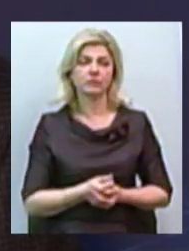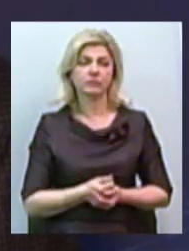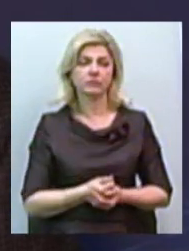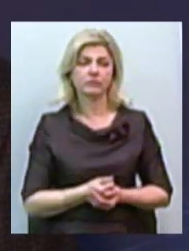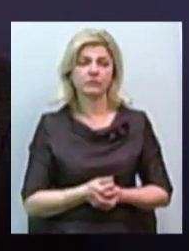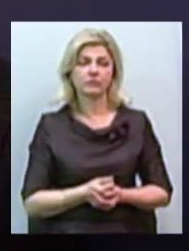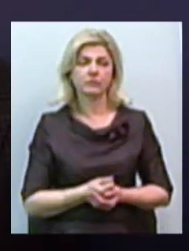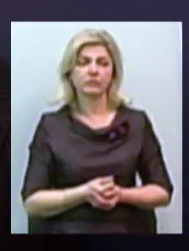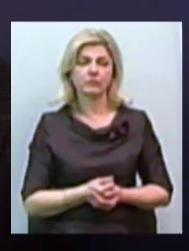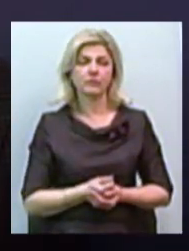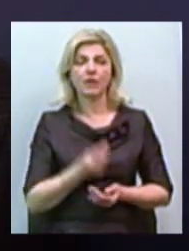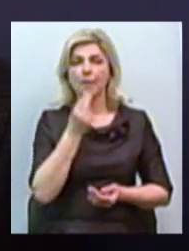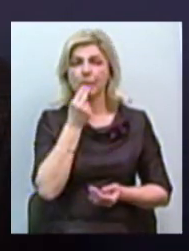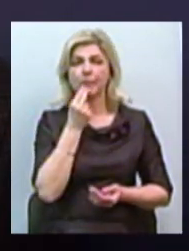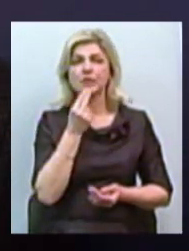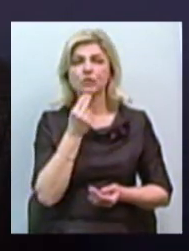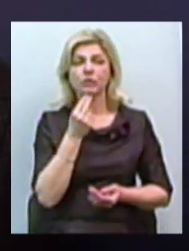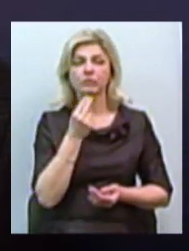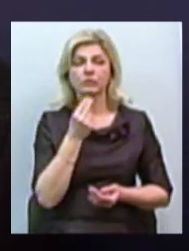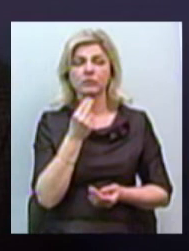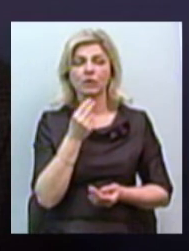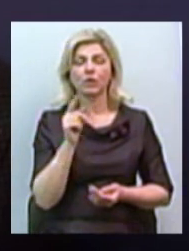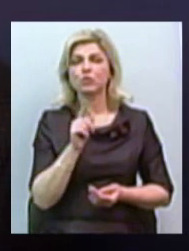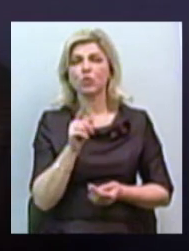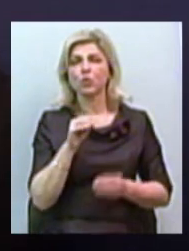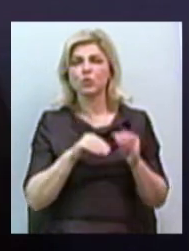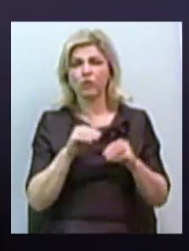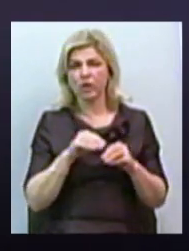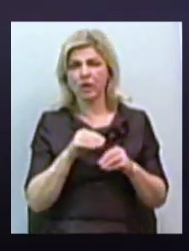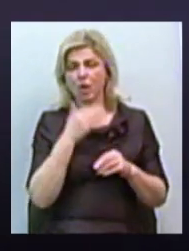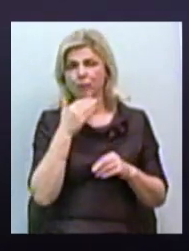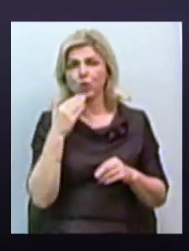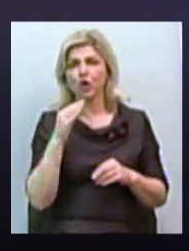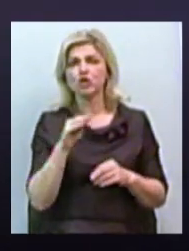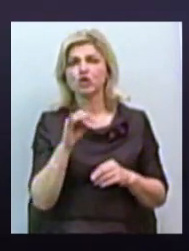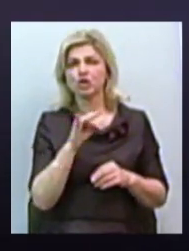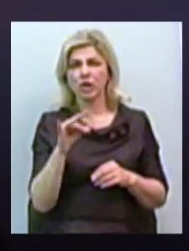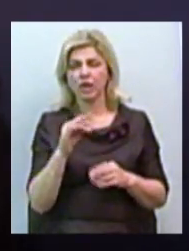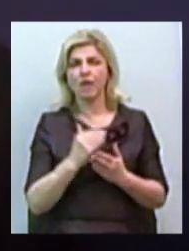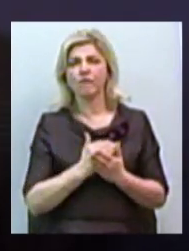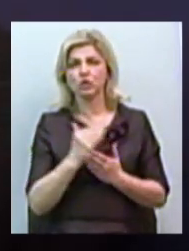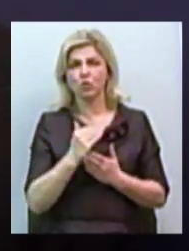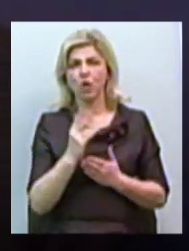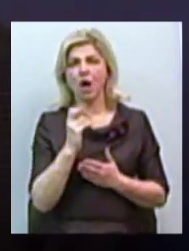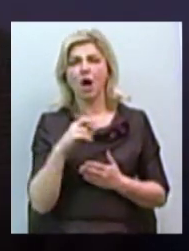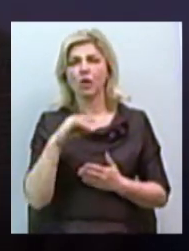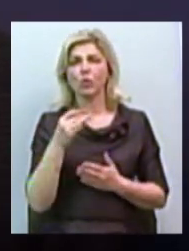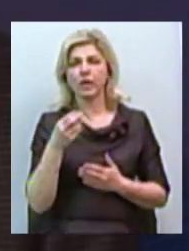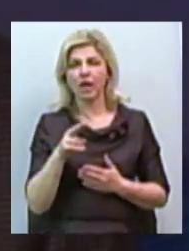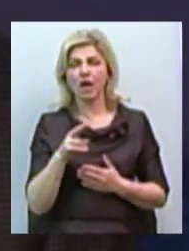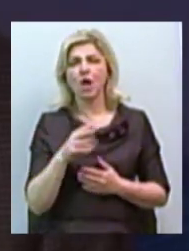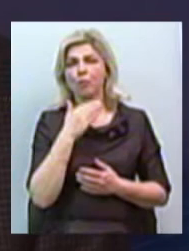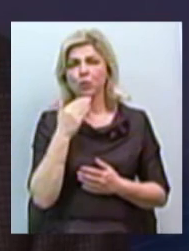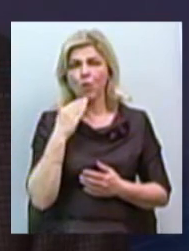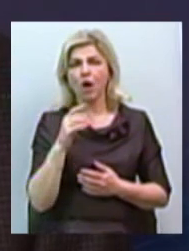піща, яка підтримує животні жири, висококалорійна холестеринова піща.